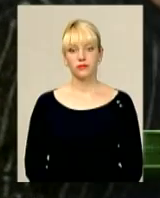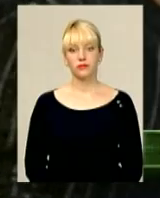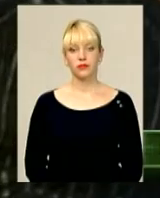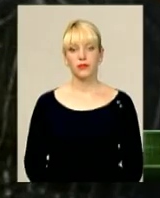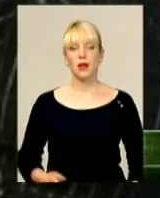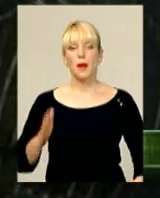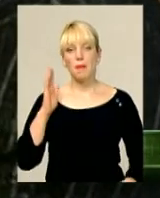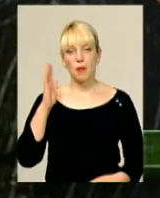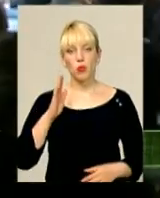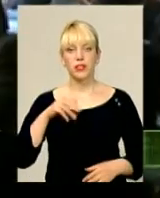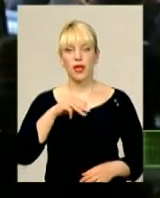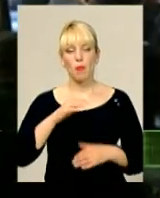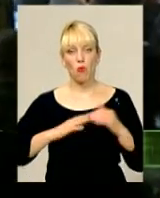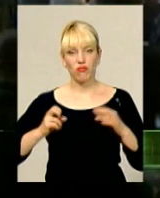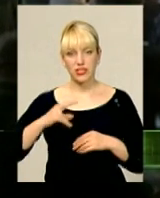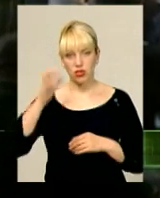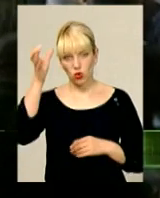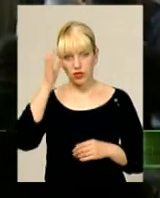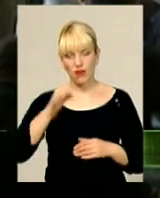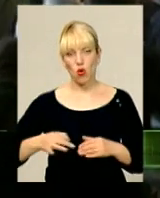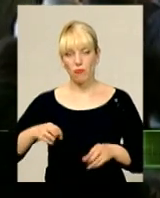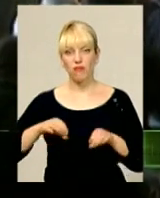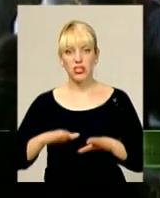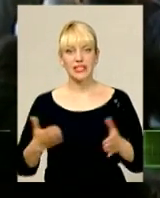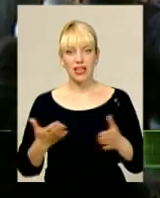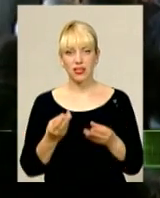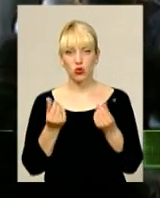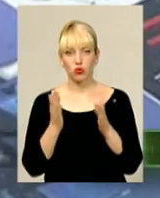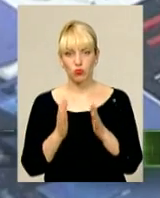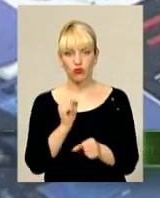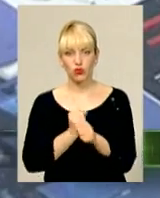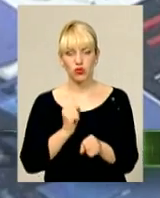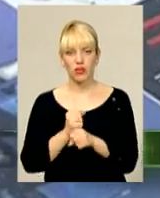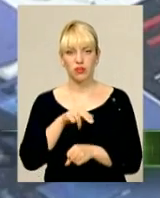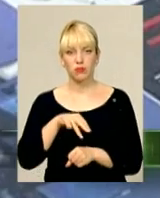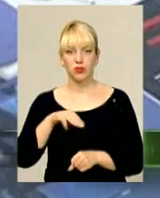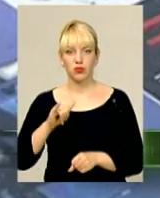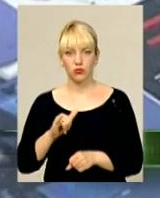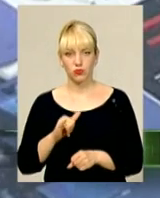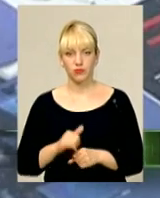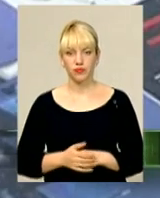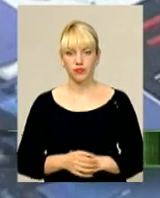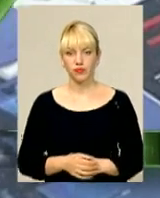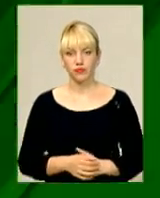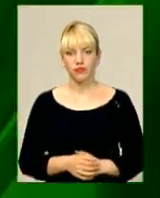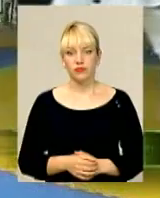Майбутнє професійної освіти. В області вирішують, за які гроші функціонуватимуть професійно-технічні ліцеї.